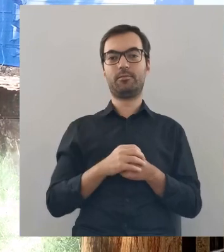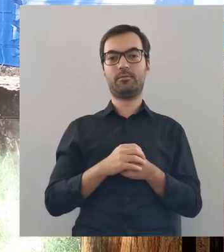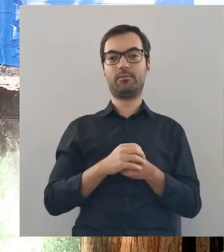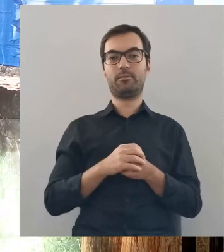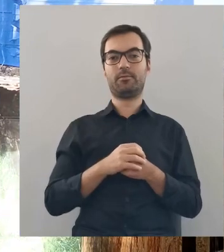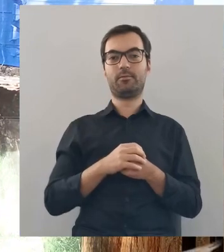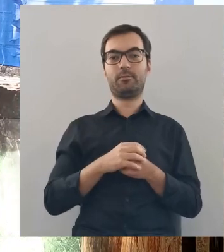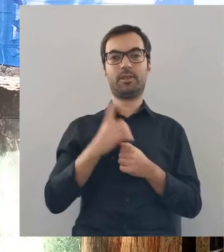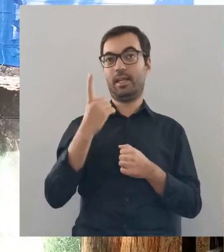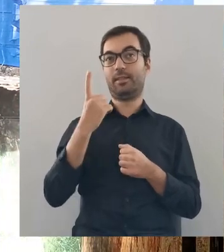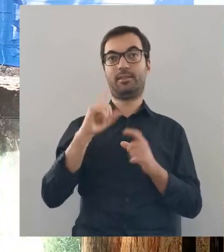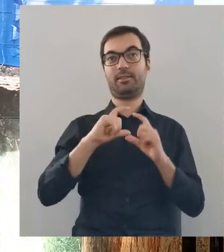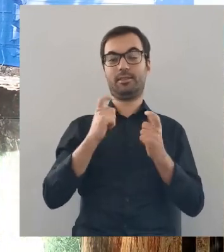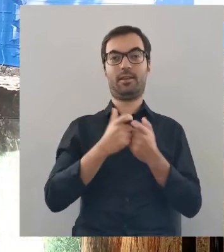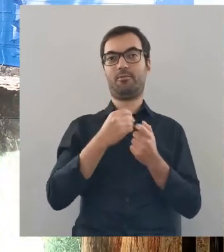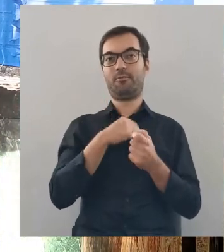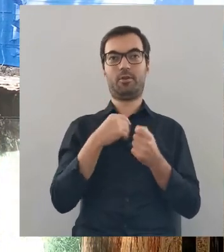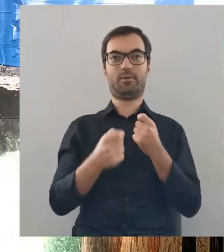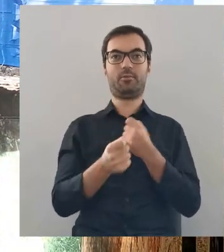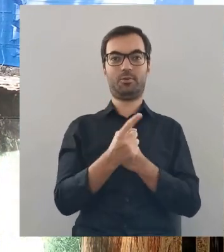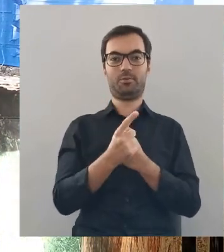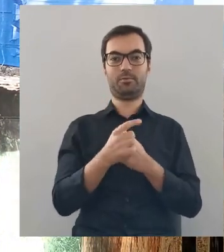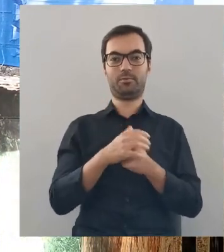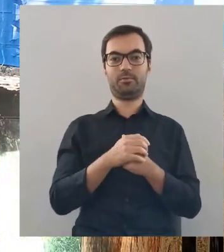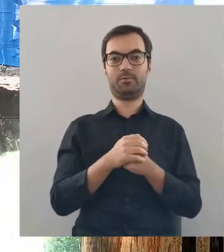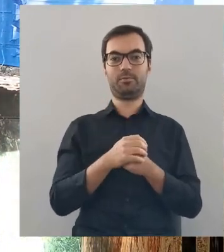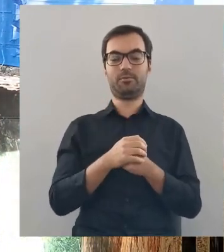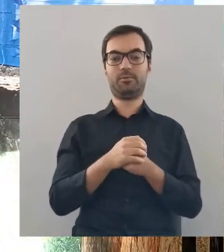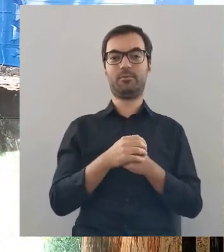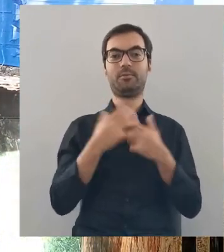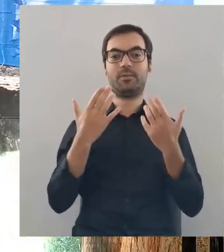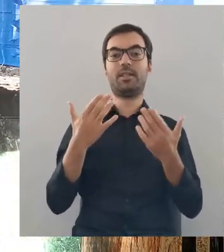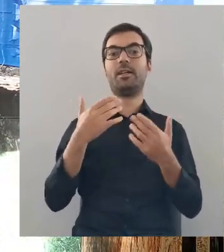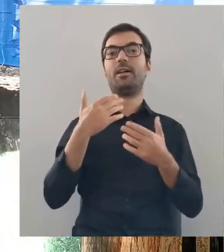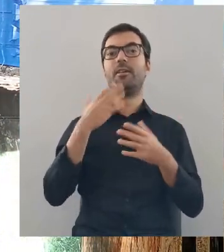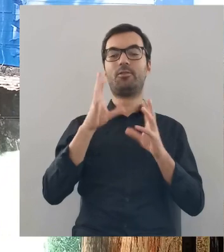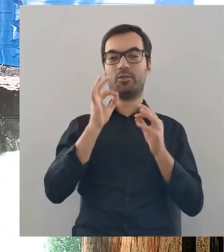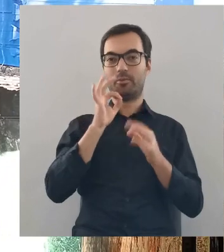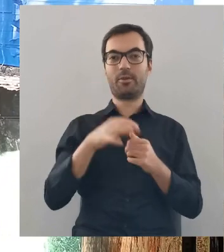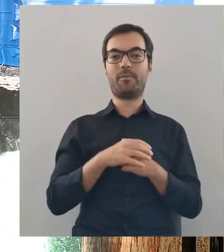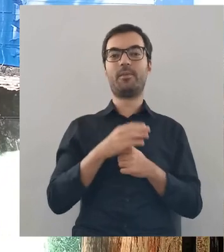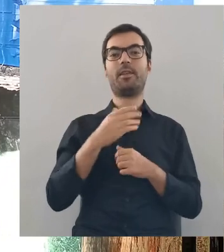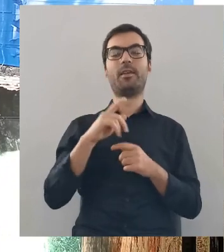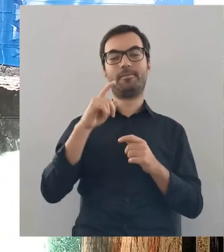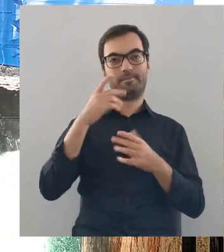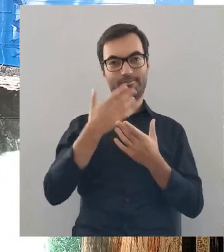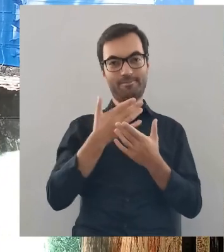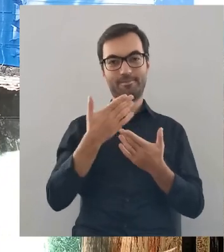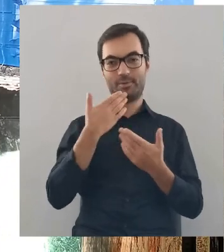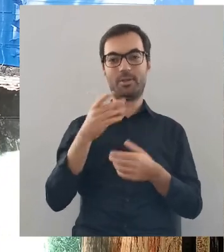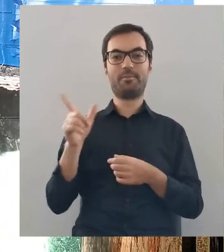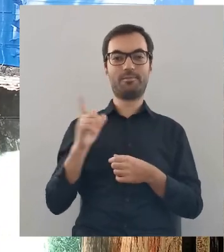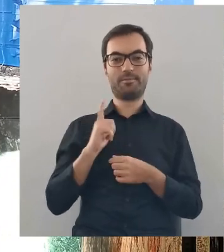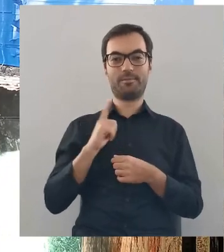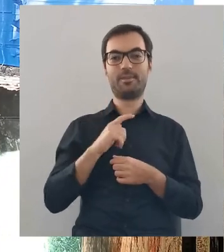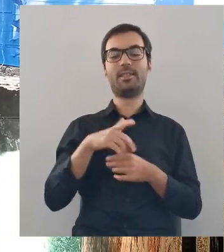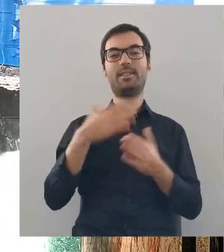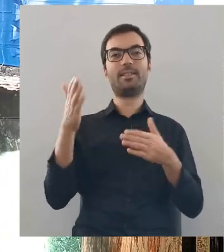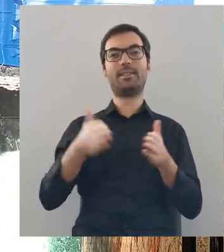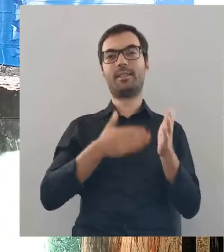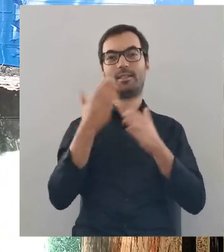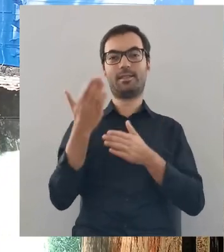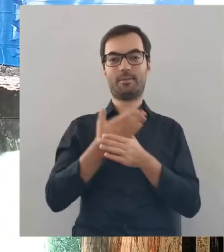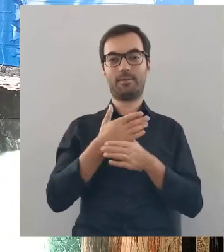pędzla El Greca, jedynego obrazu tego twórcy państwa pozostawiam i życzę wszystkiego dobrego. Kłaniamy się